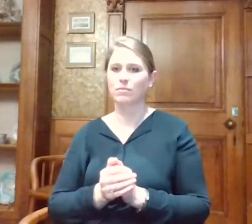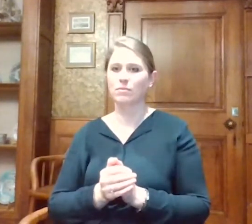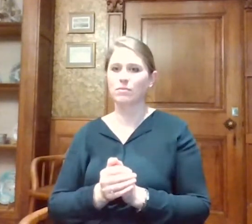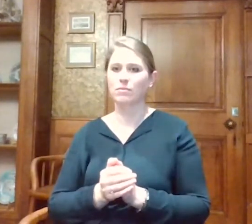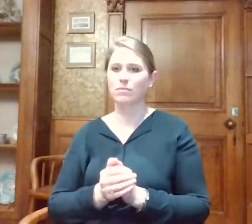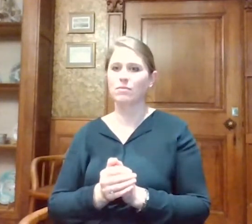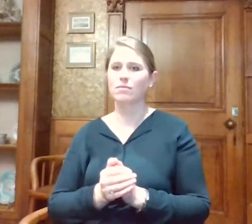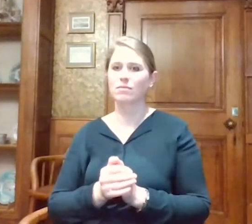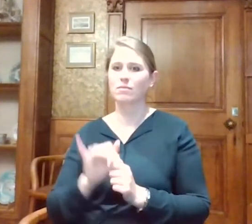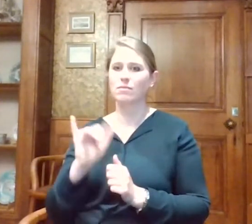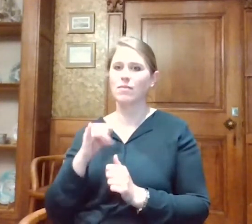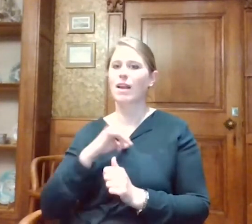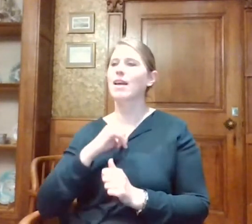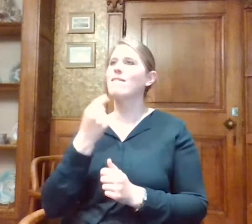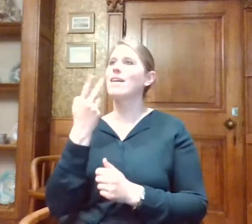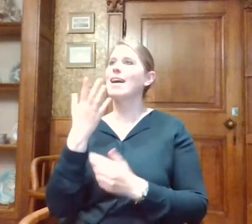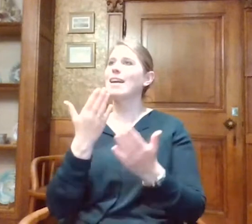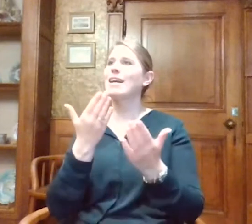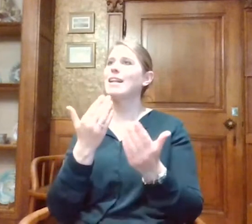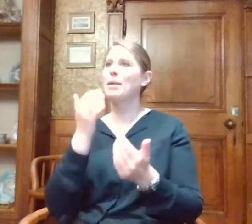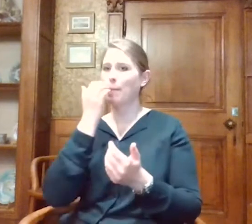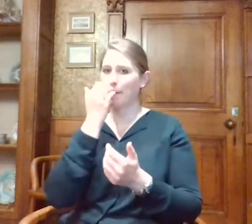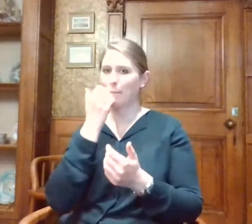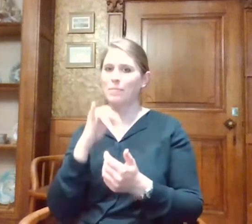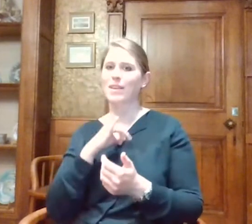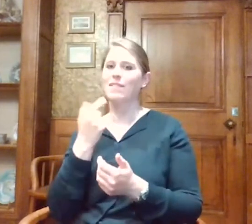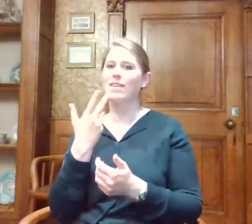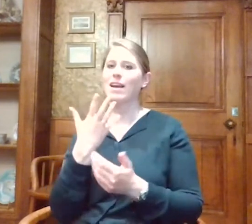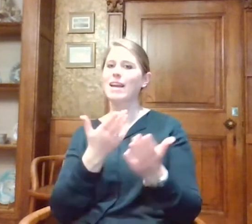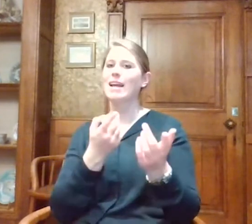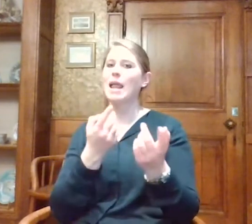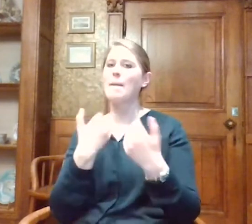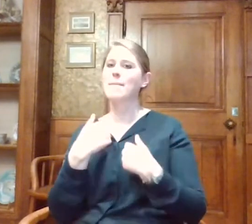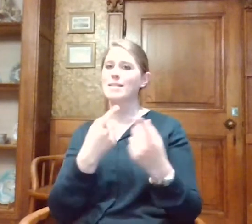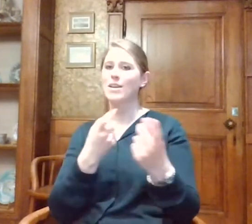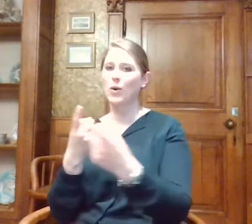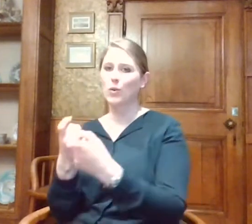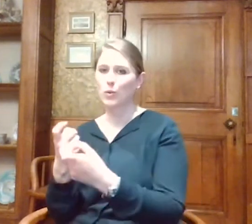ik heb een aantal mensen uitgenodigd. Een video call.